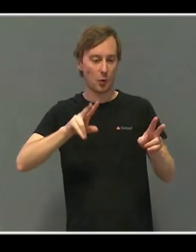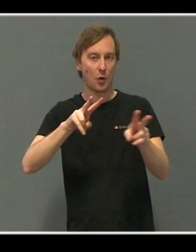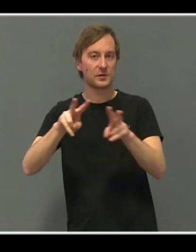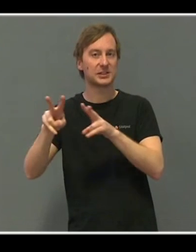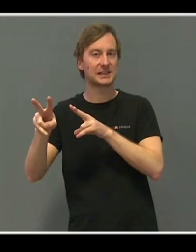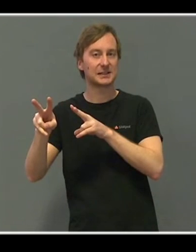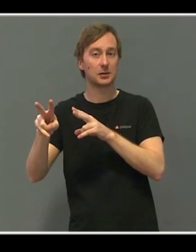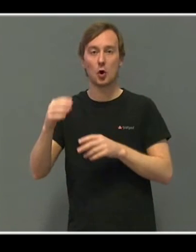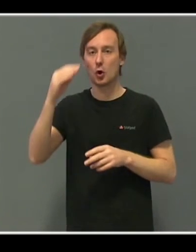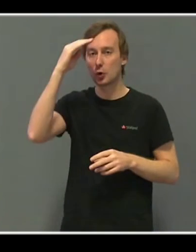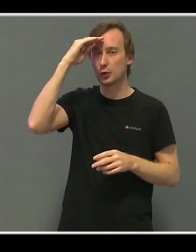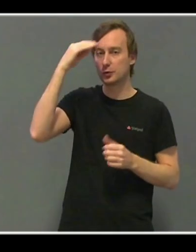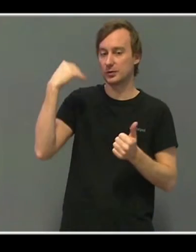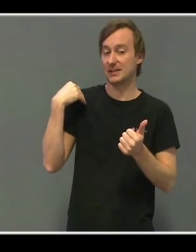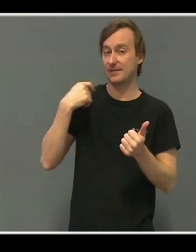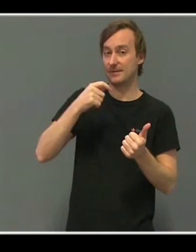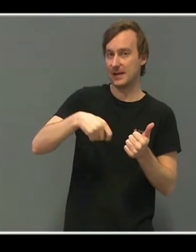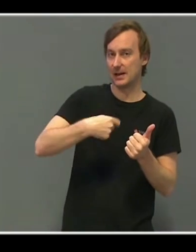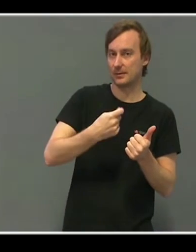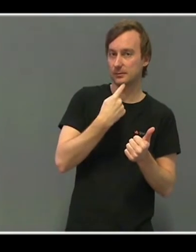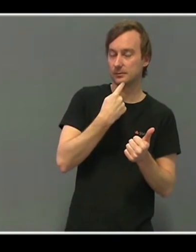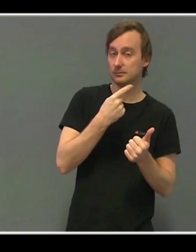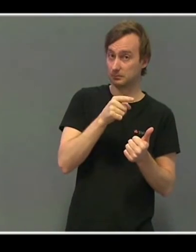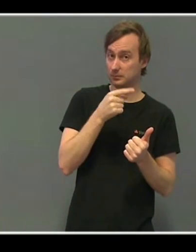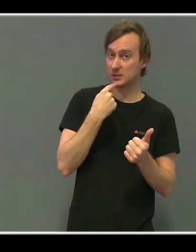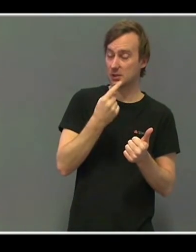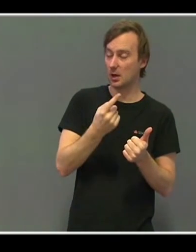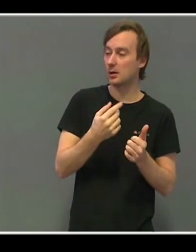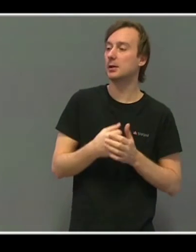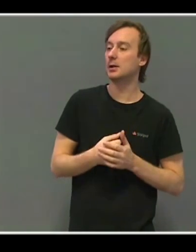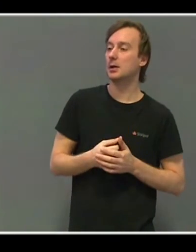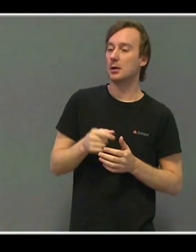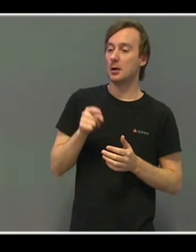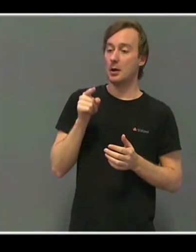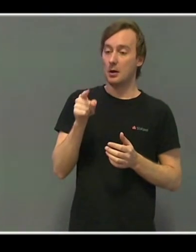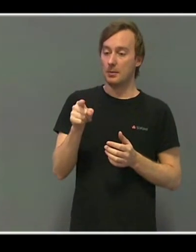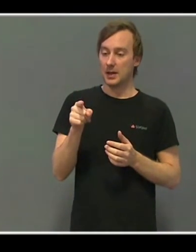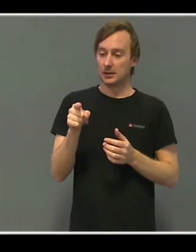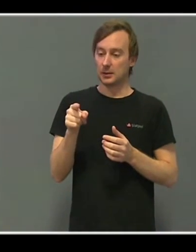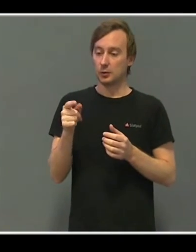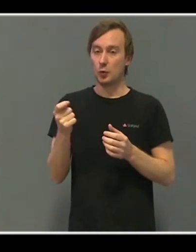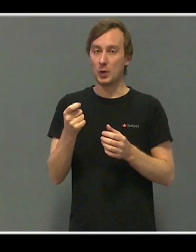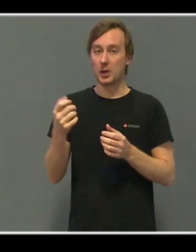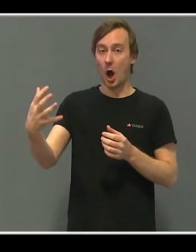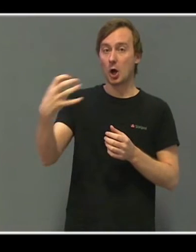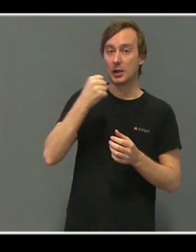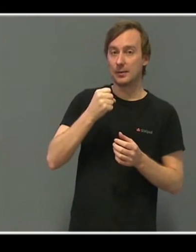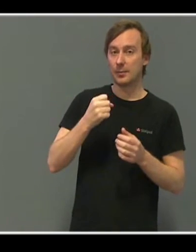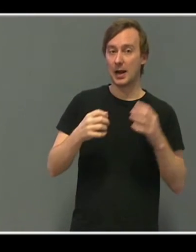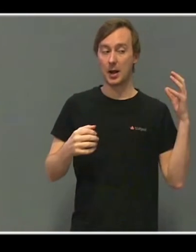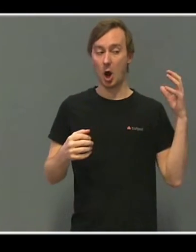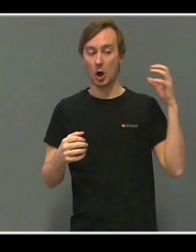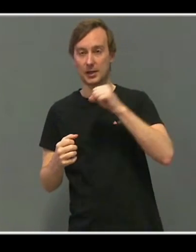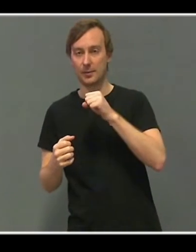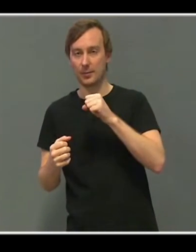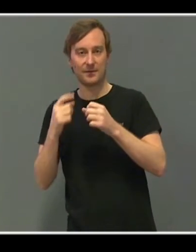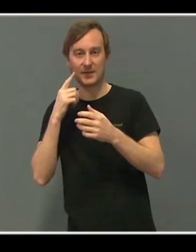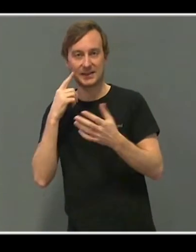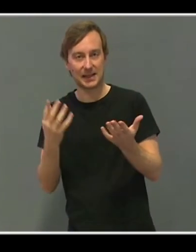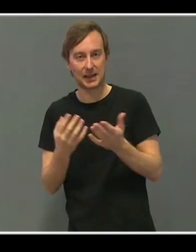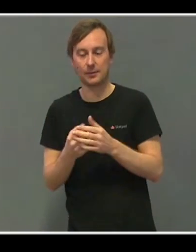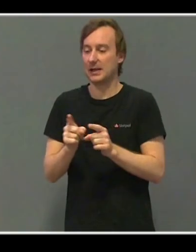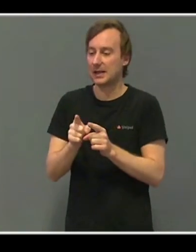at der har jeg kontroll. Jeg vet jo ikke om noen kommer og angripe meg bakfra eller forfra, men det er liksom min arena, eller noe sånt,